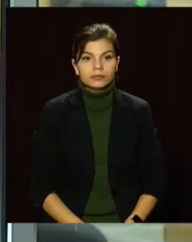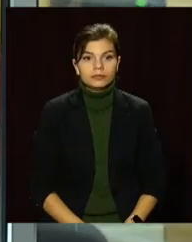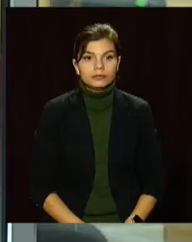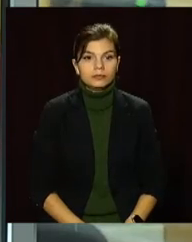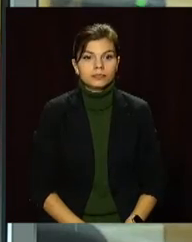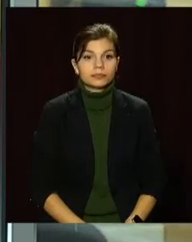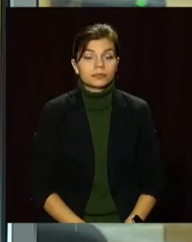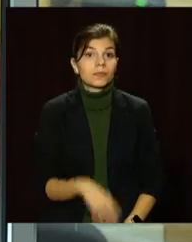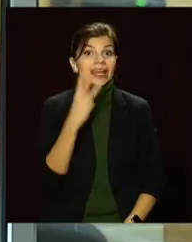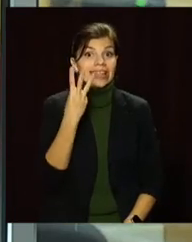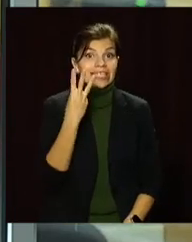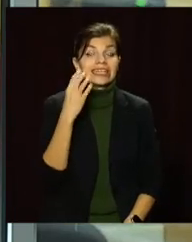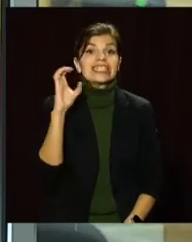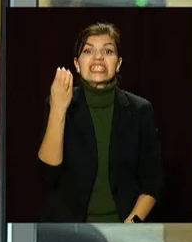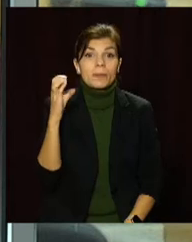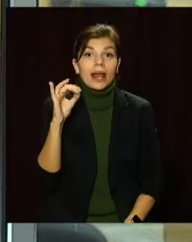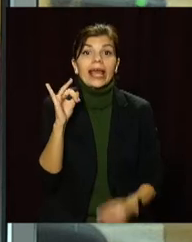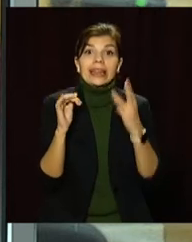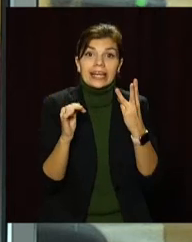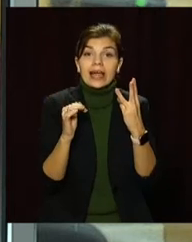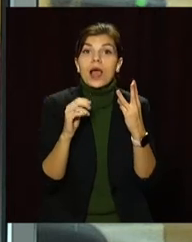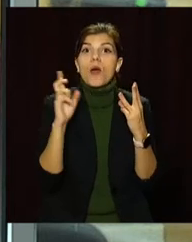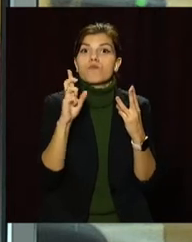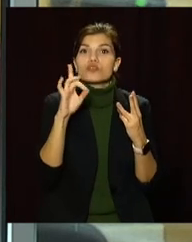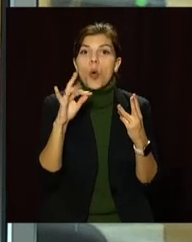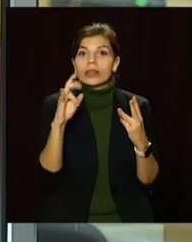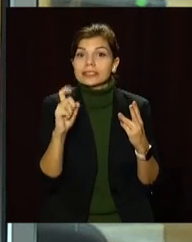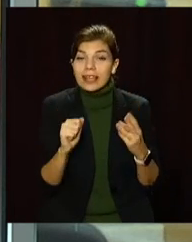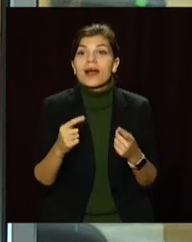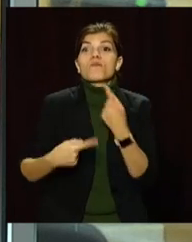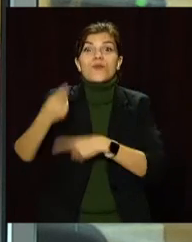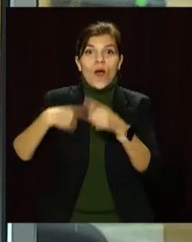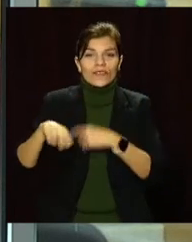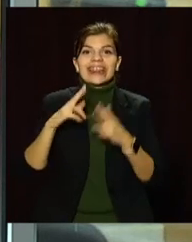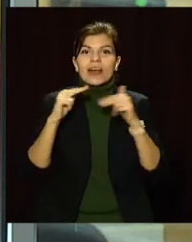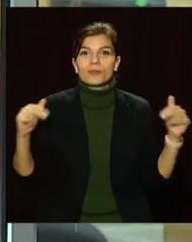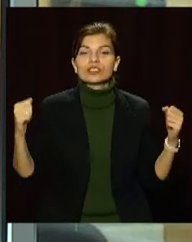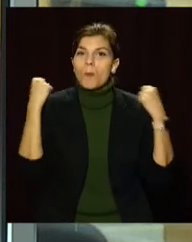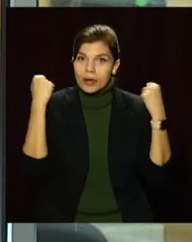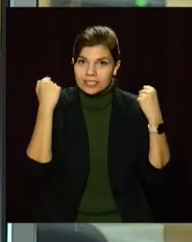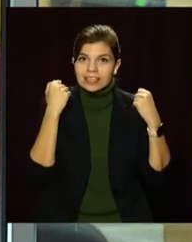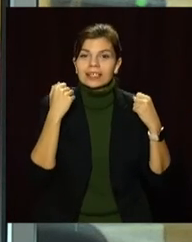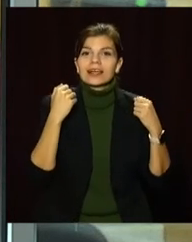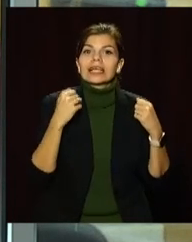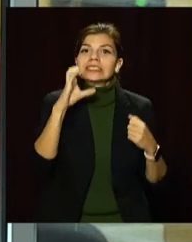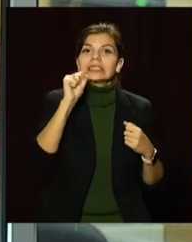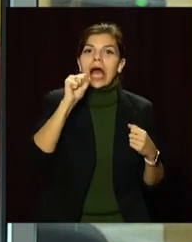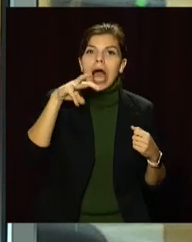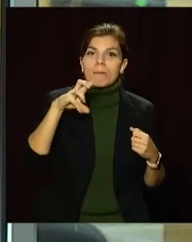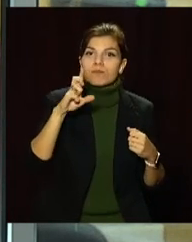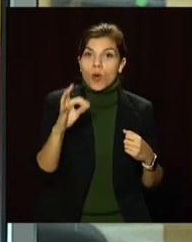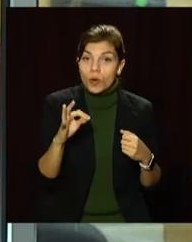Три срібла і три бронзи. З таким здобутком повернулися додому дніпровські спортсмени з бойового самбо.